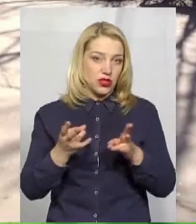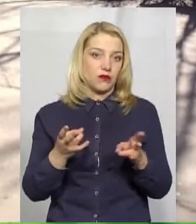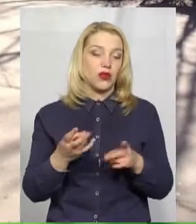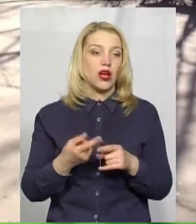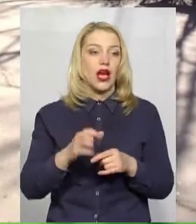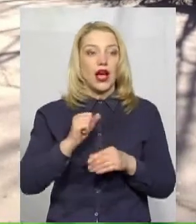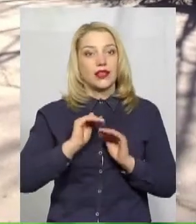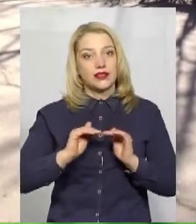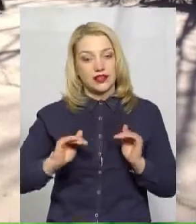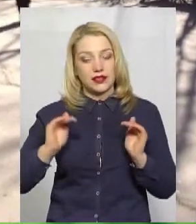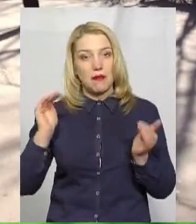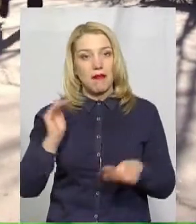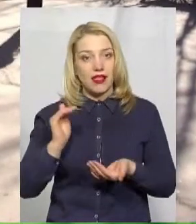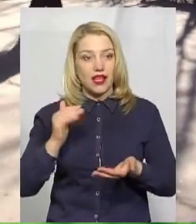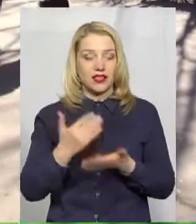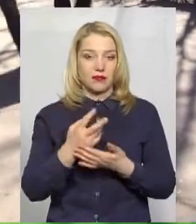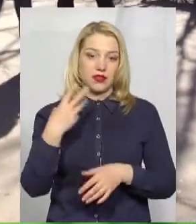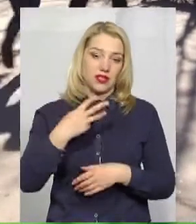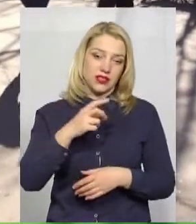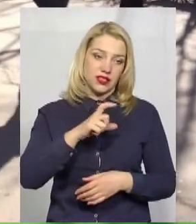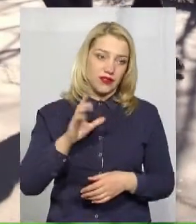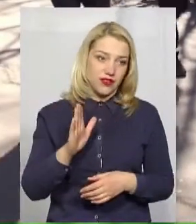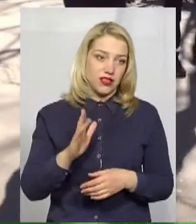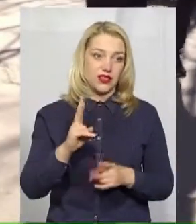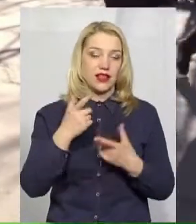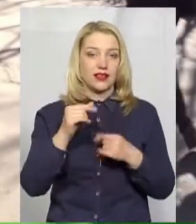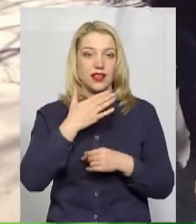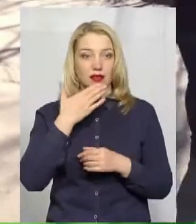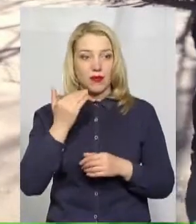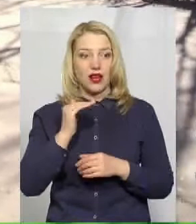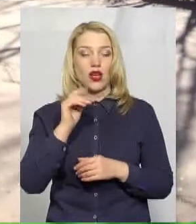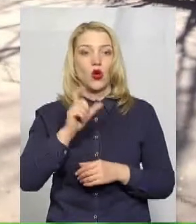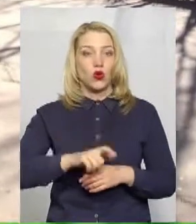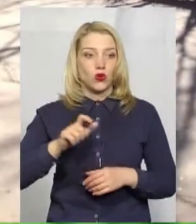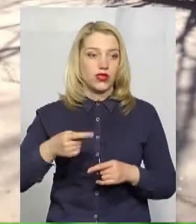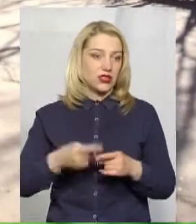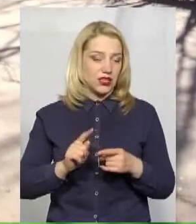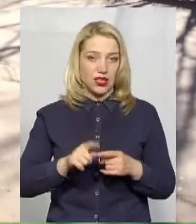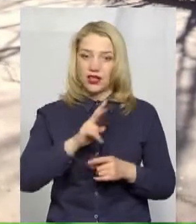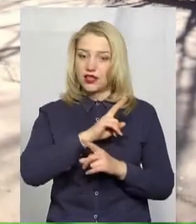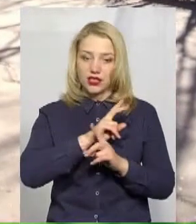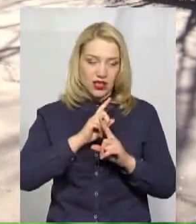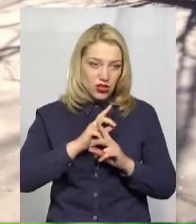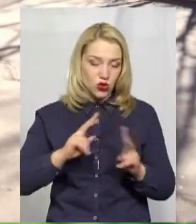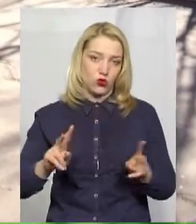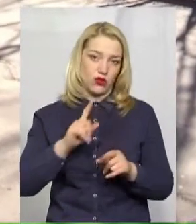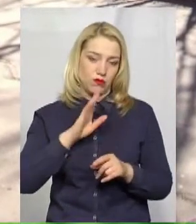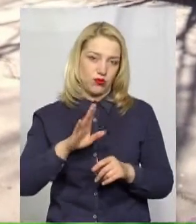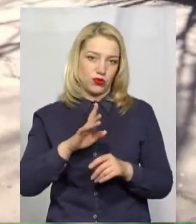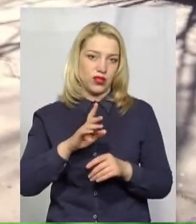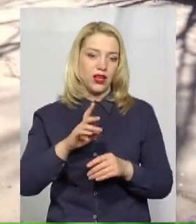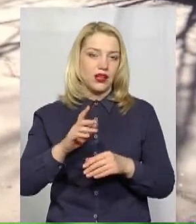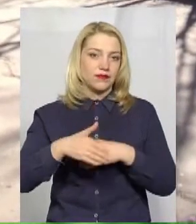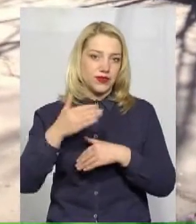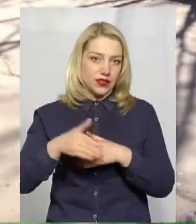Діти маленькі, якщо це пів години, де нема людей, я вважаю, що за це ніхто до відповідальності не притягне. Обов'язково маски мають